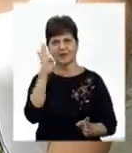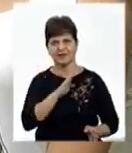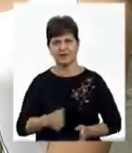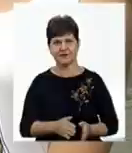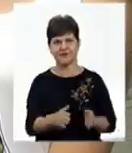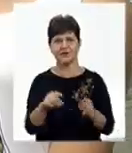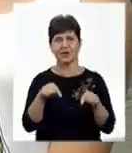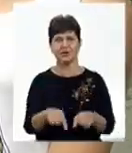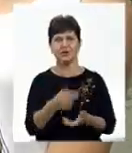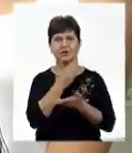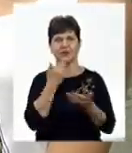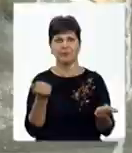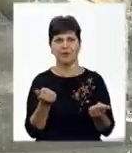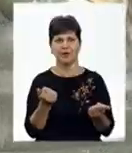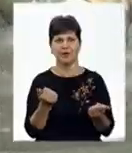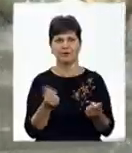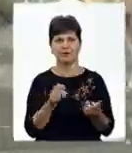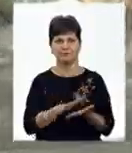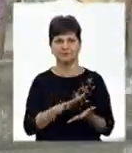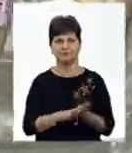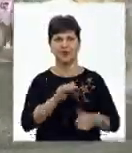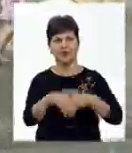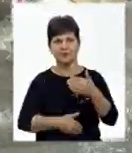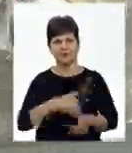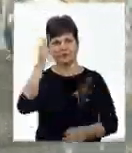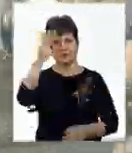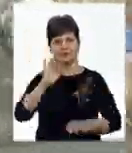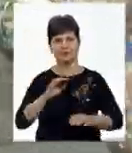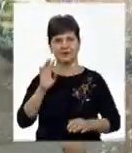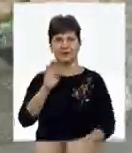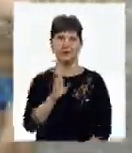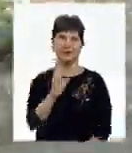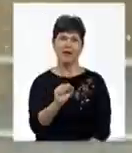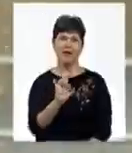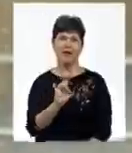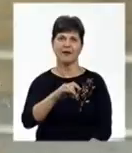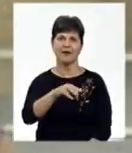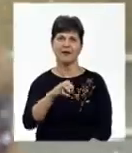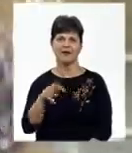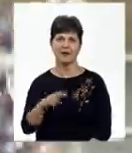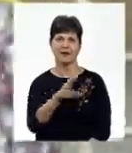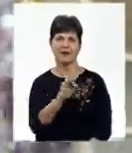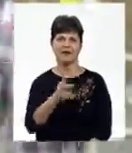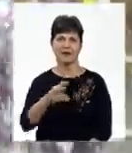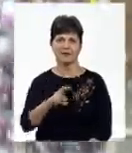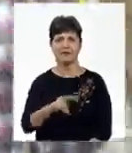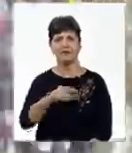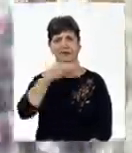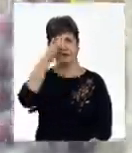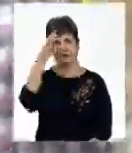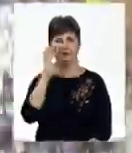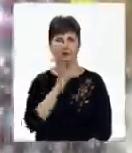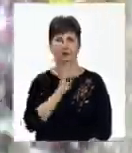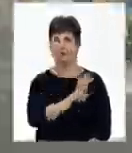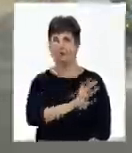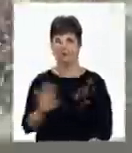немає груди. Плюскаються у воді також Артем та Софія. Розповідають, батьки не дозволяють їм розважатися